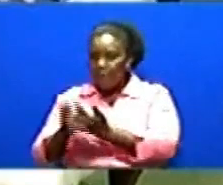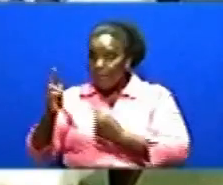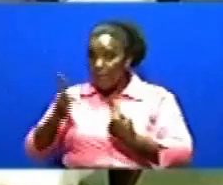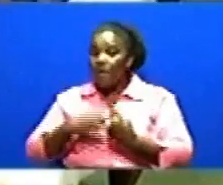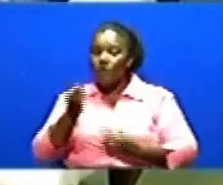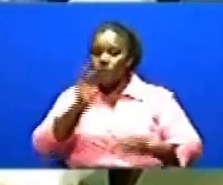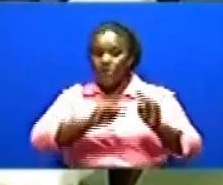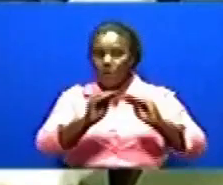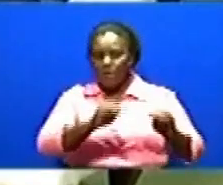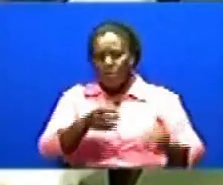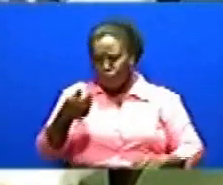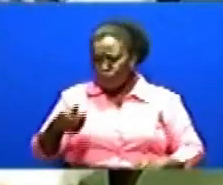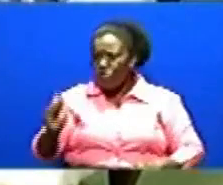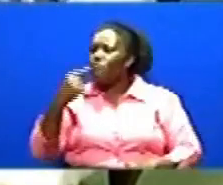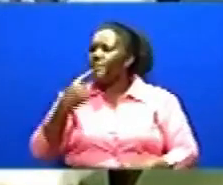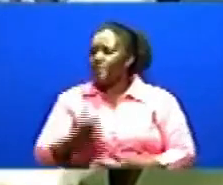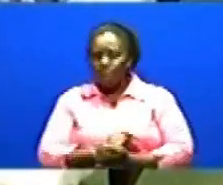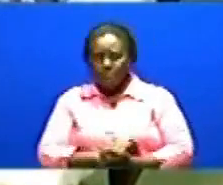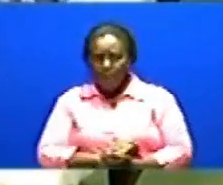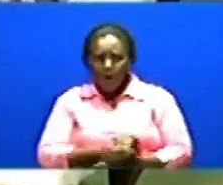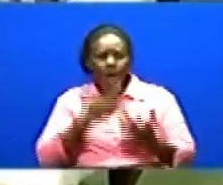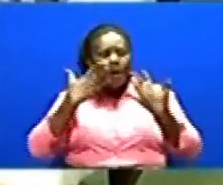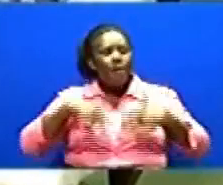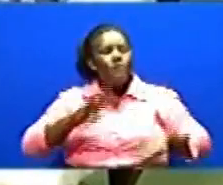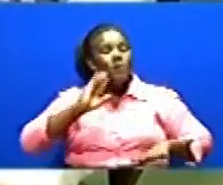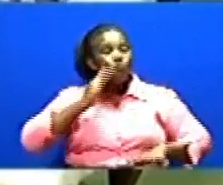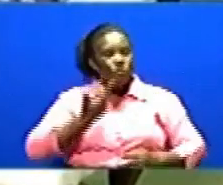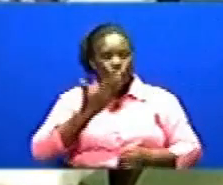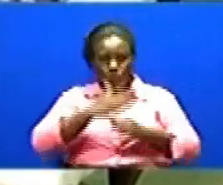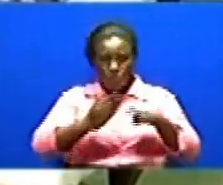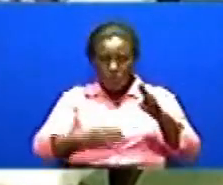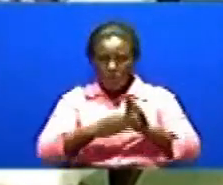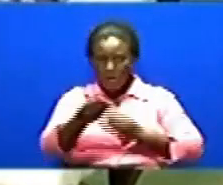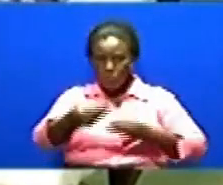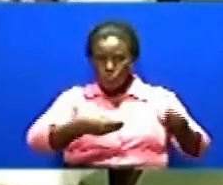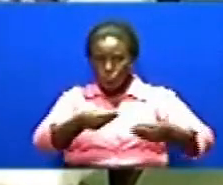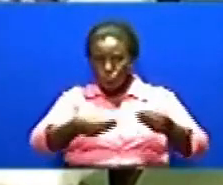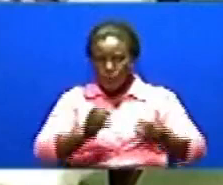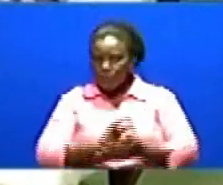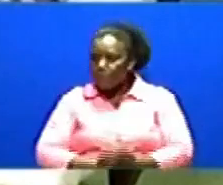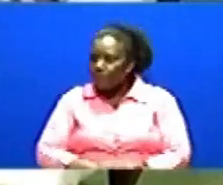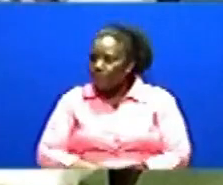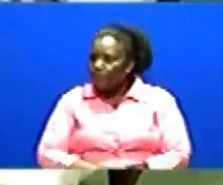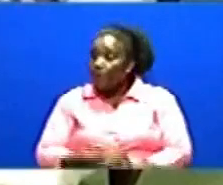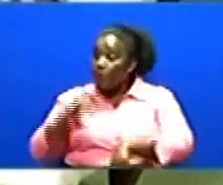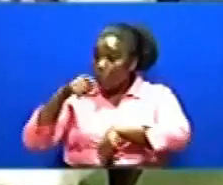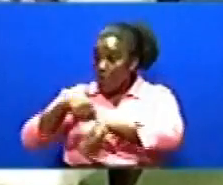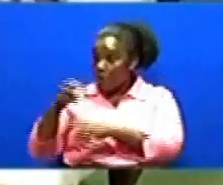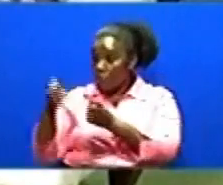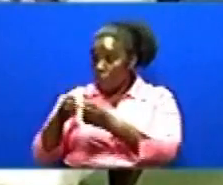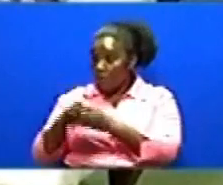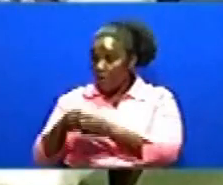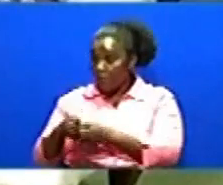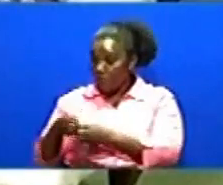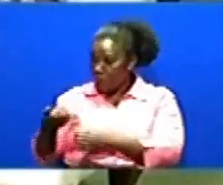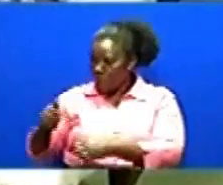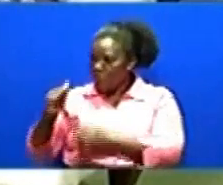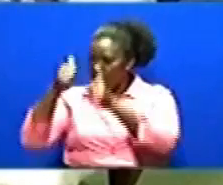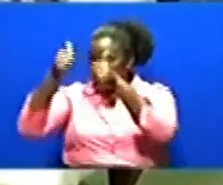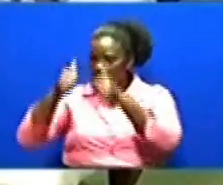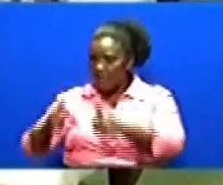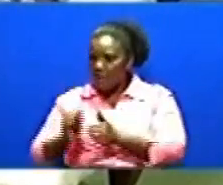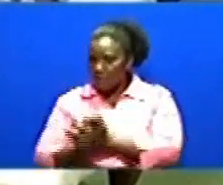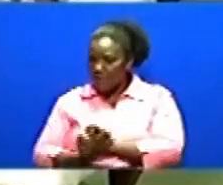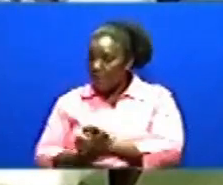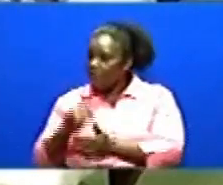wasema Afya na jambula msingi sana katika kujenga uchumi wa nchi Wakata mkutano uliwambia madaktari Wenzio kwa mba sasa wa wetayari Hata kuenda